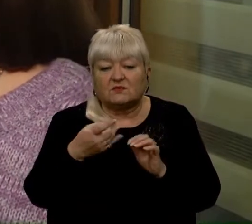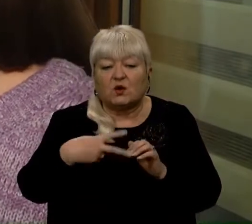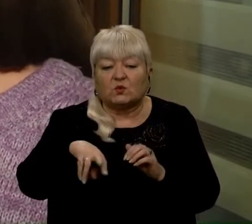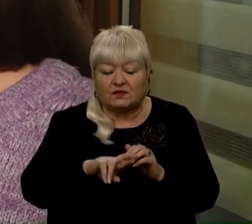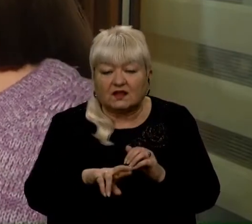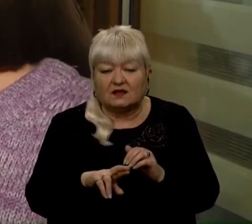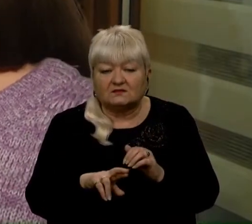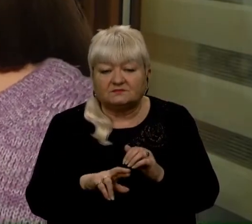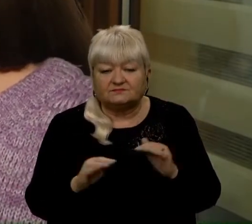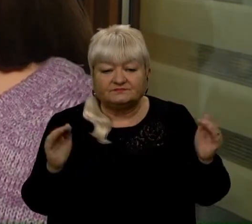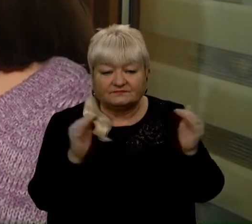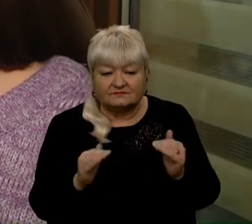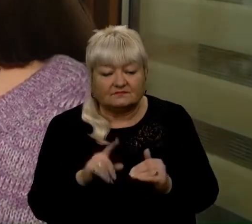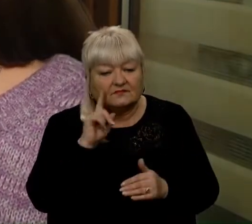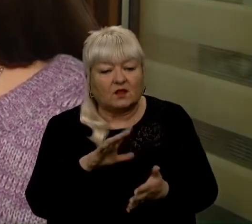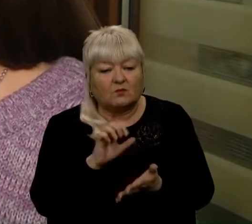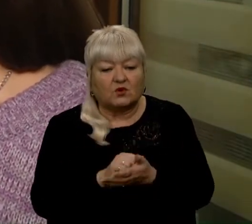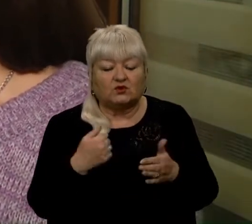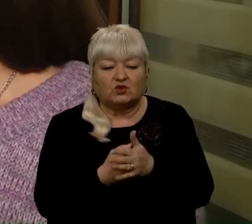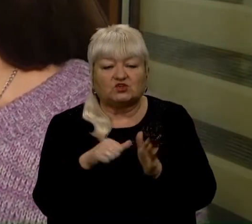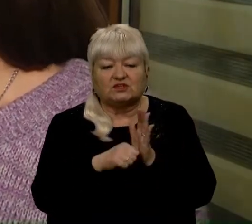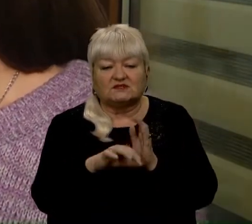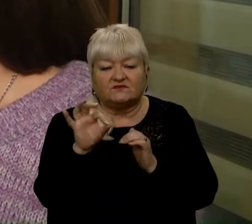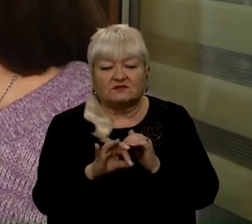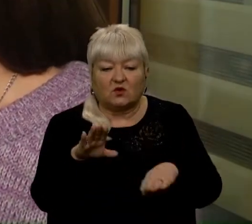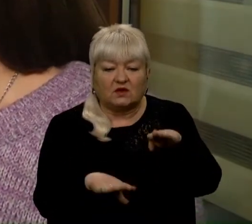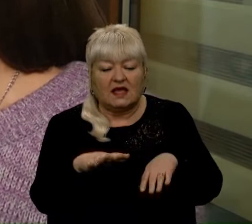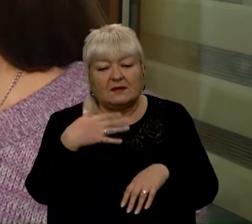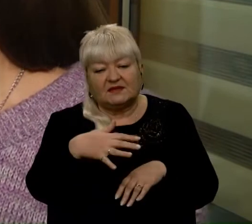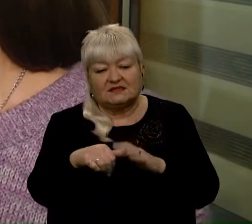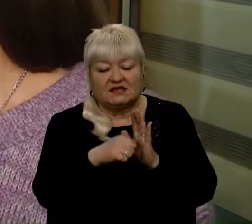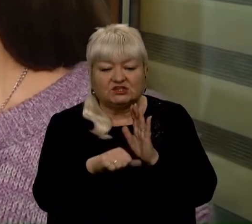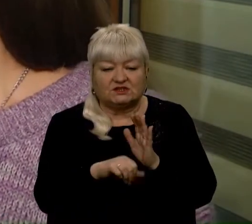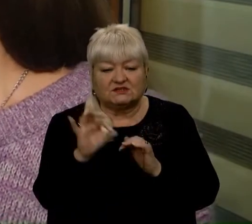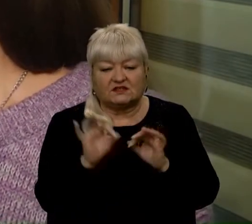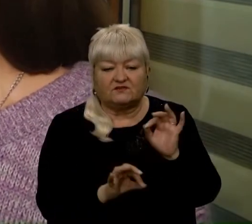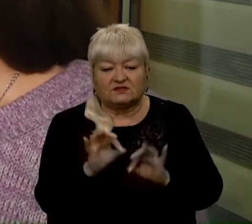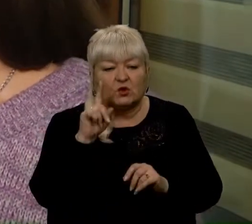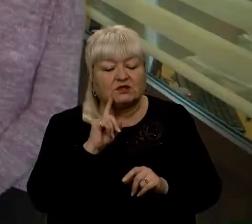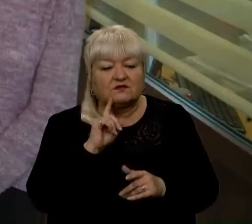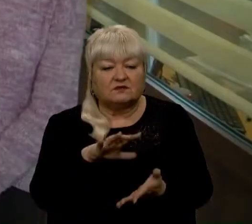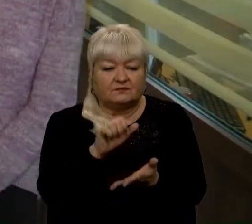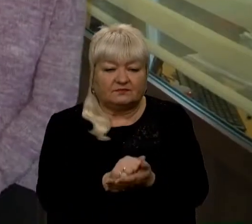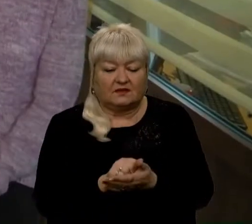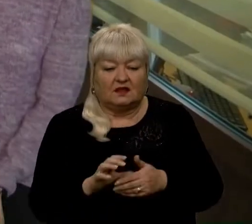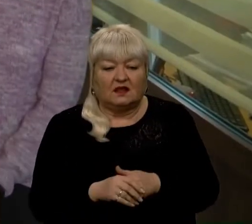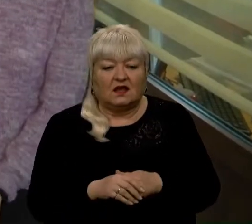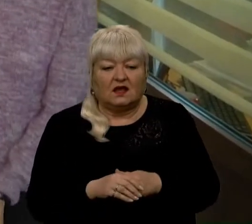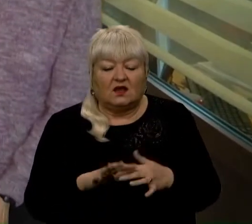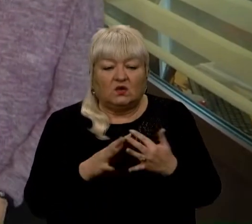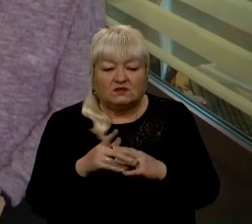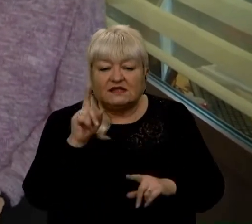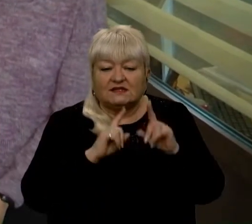впала бронь до 60%. Коливається 50-60% забронюваності місць. У селищній раді